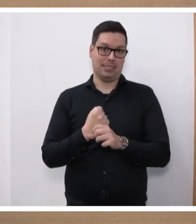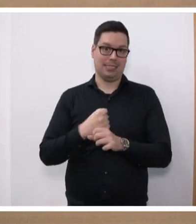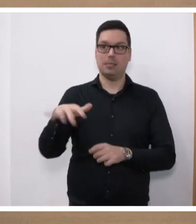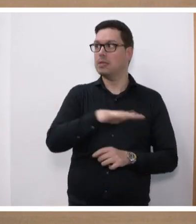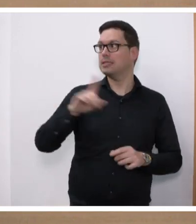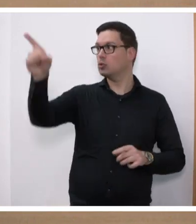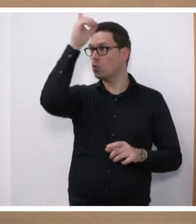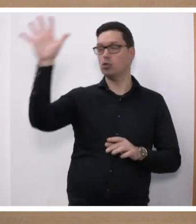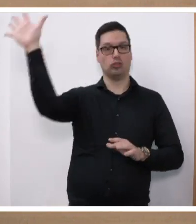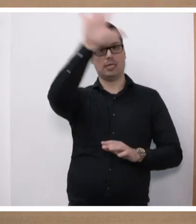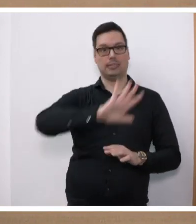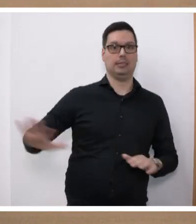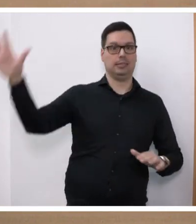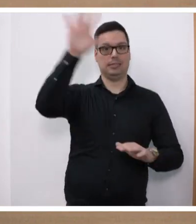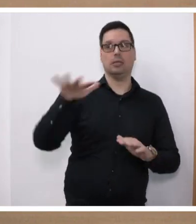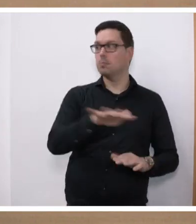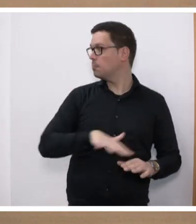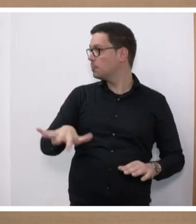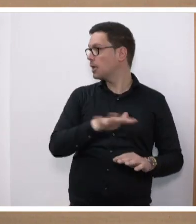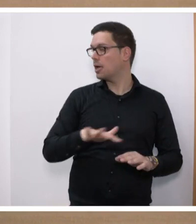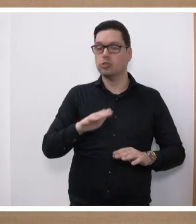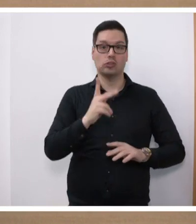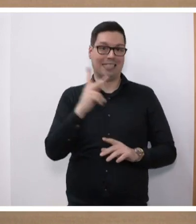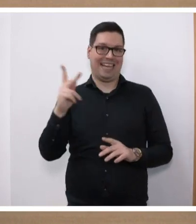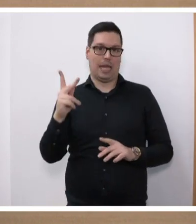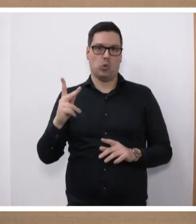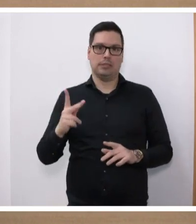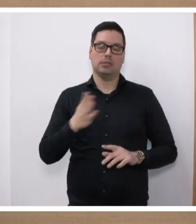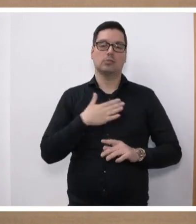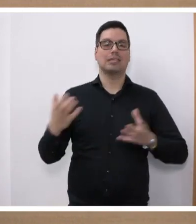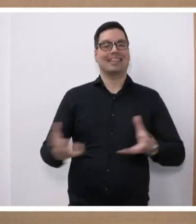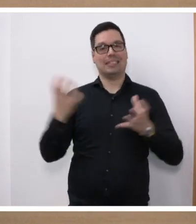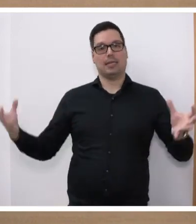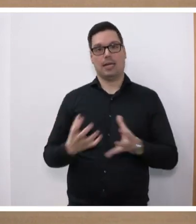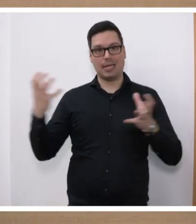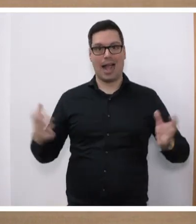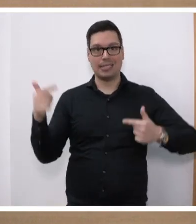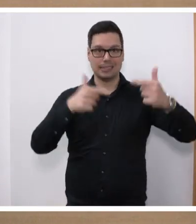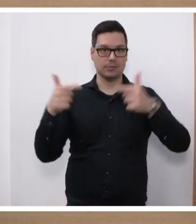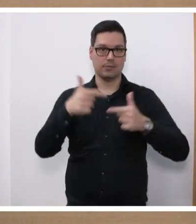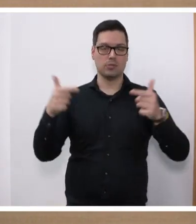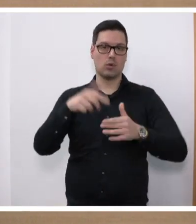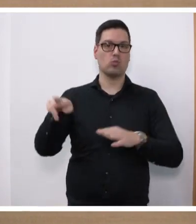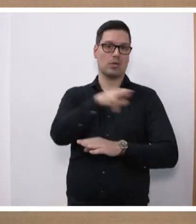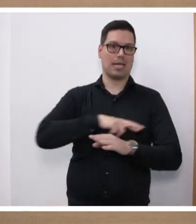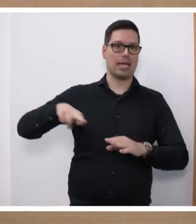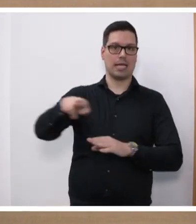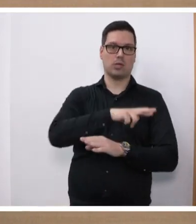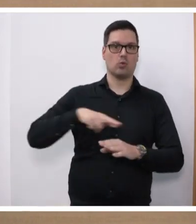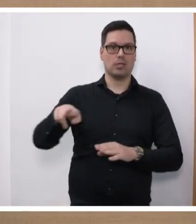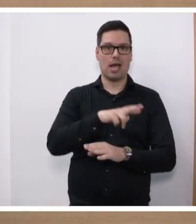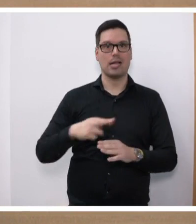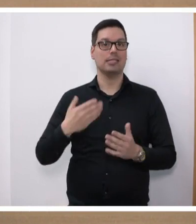Deutschland dran und insbesondere im Bereich der Kreos, die ja unsere Gasversorgung zusammen mit den anderen Regionalen hier sicherstellt. Deshalb